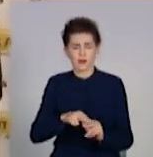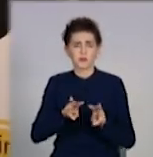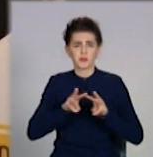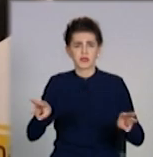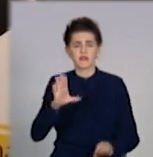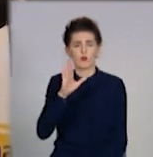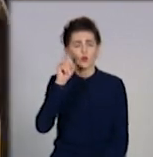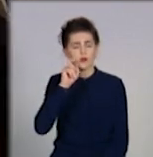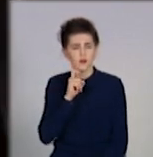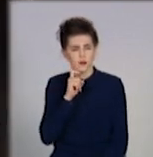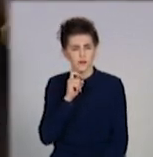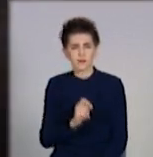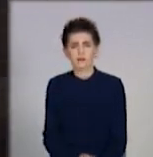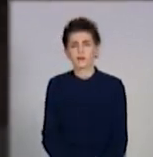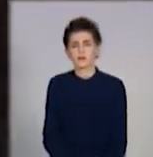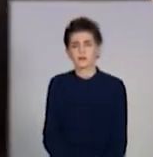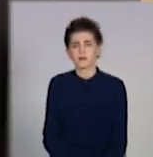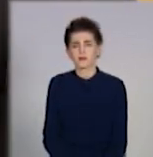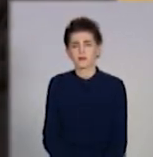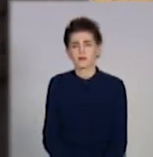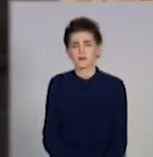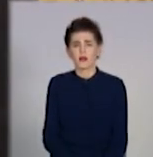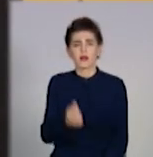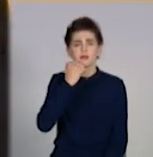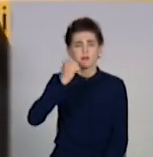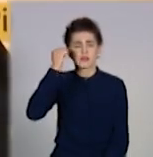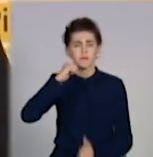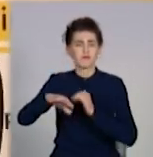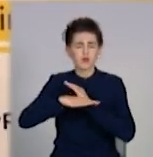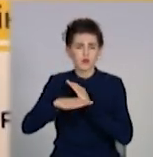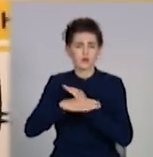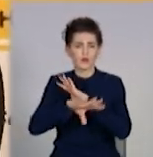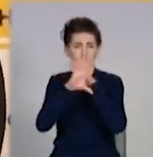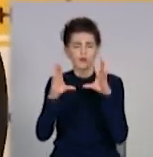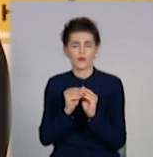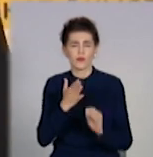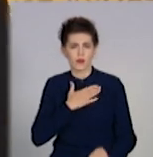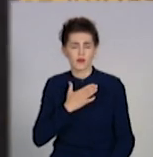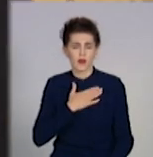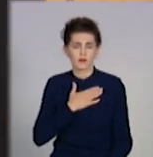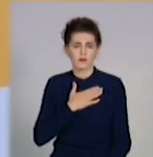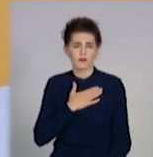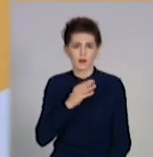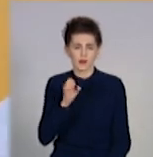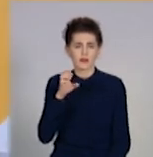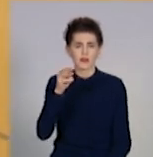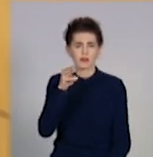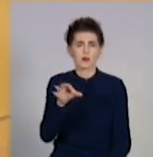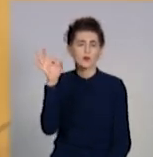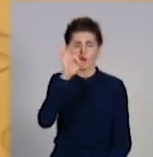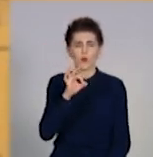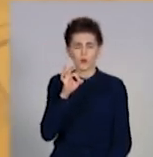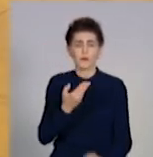Дякую сонду за такі дійсно надважливі зараз для жителів нашого краю. Дякую. В області